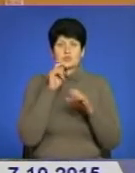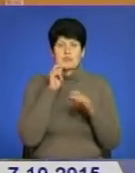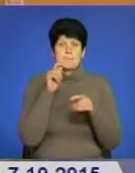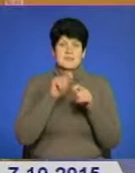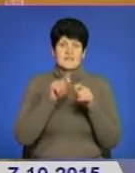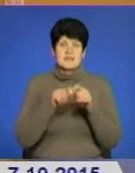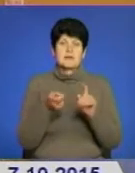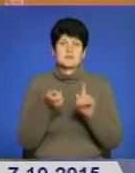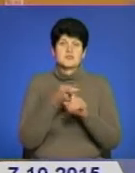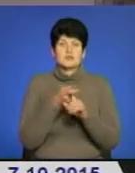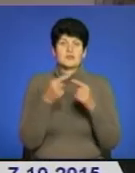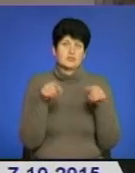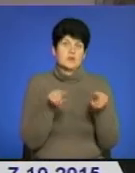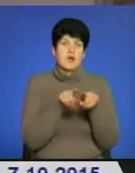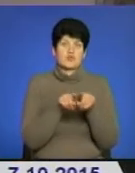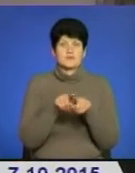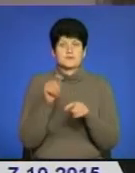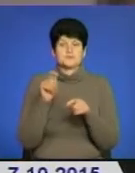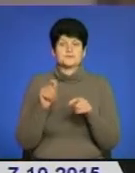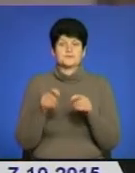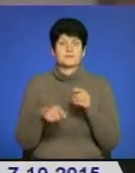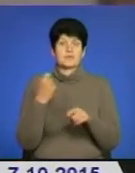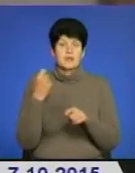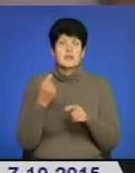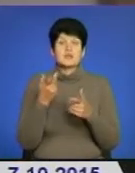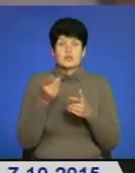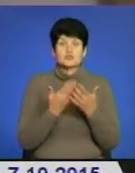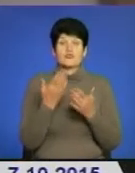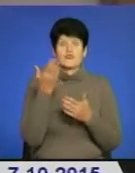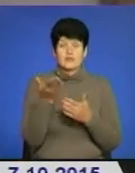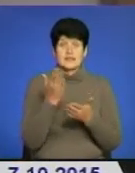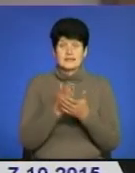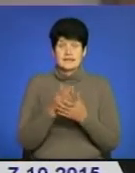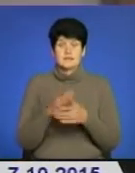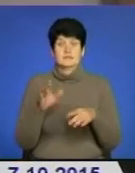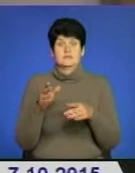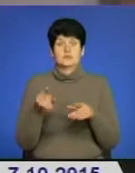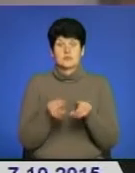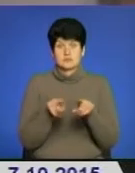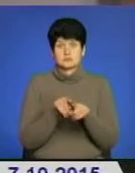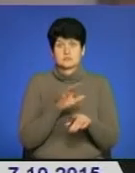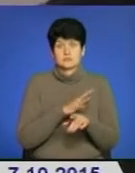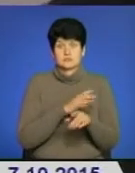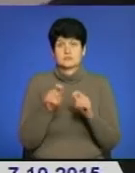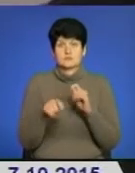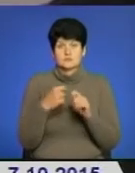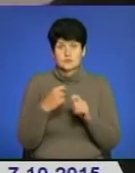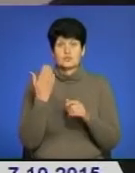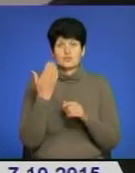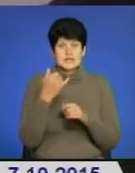перевіряються на причесність до скоєння аналогічного злочиню. Якщо ви стали жертвою зловмисниць або вам щось відомо про їхню злочинну діянність,